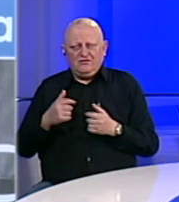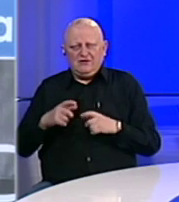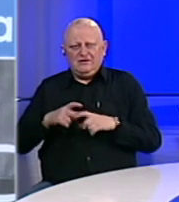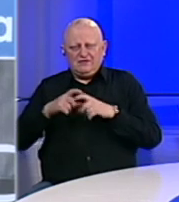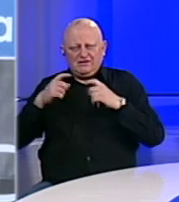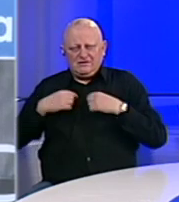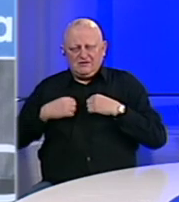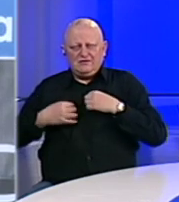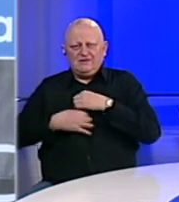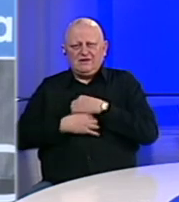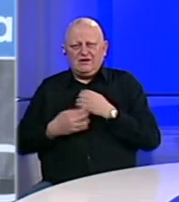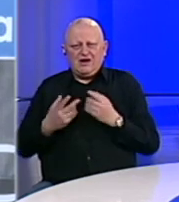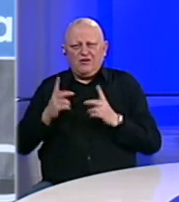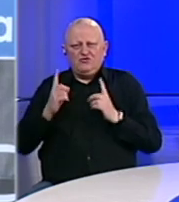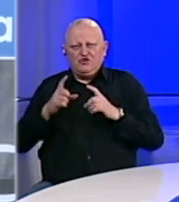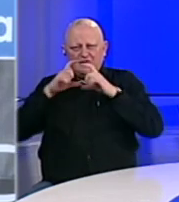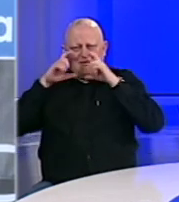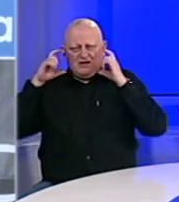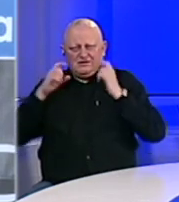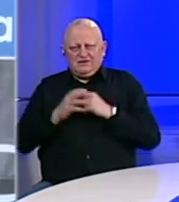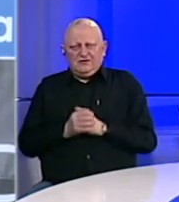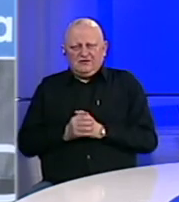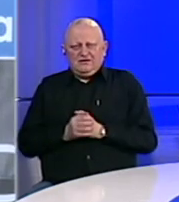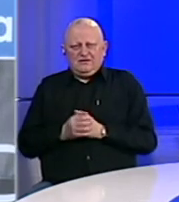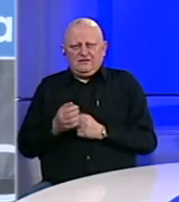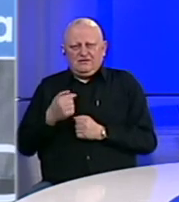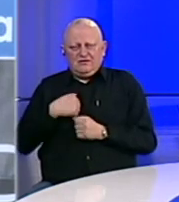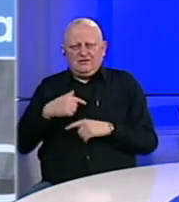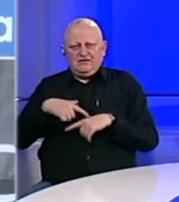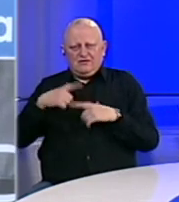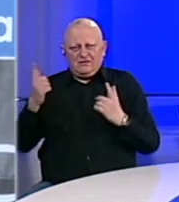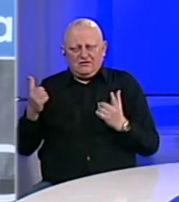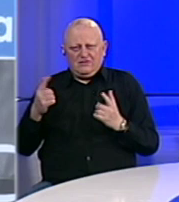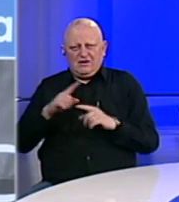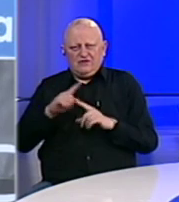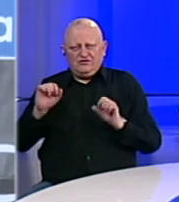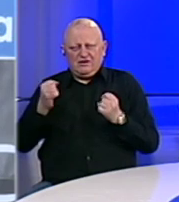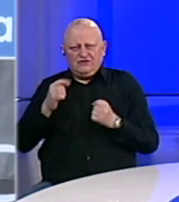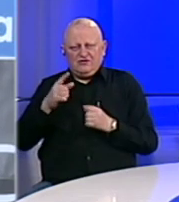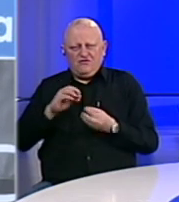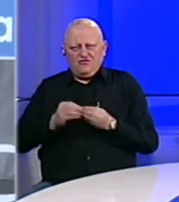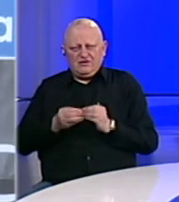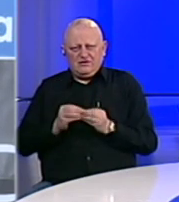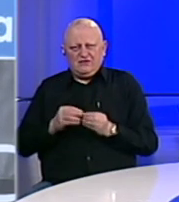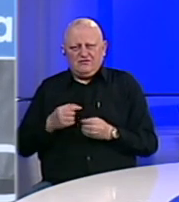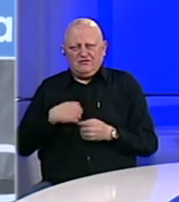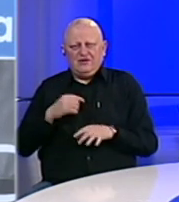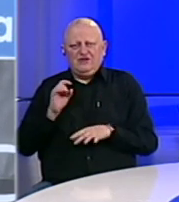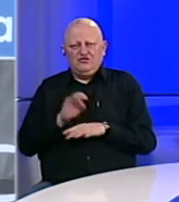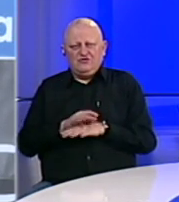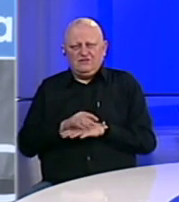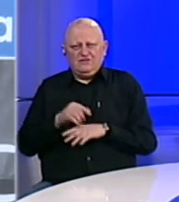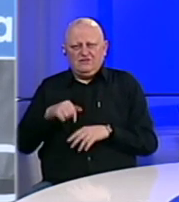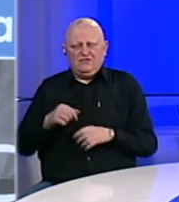zakopčao sako i kako mi stoji maska. Jasno je da ljudi različno reagiraju na ovu krizu. Na našu sreću,